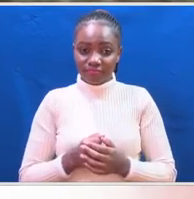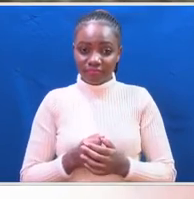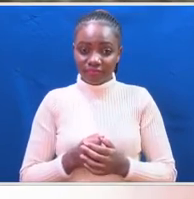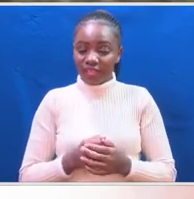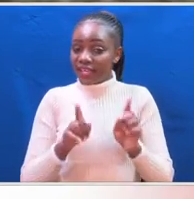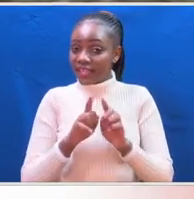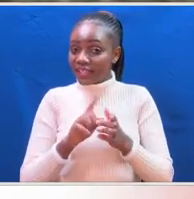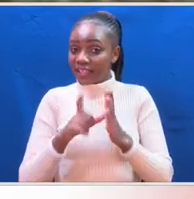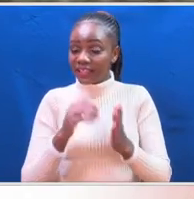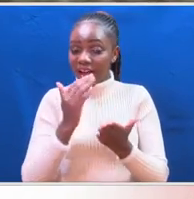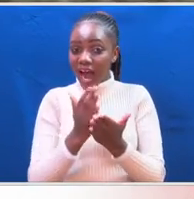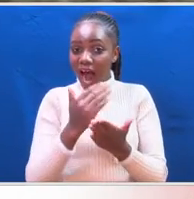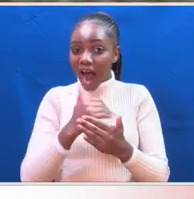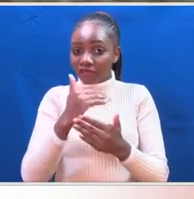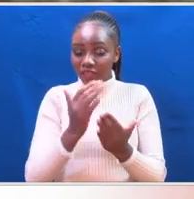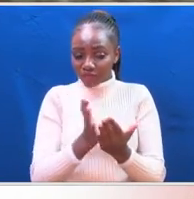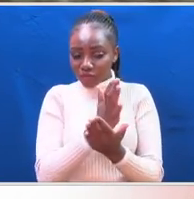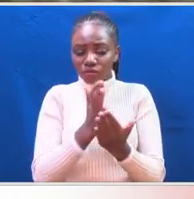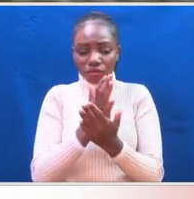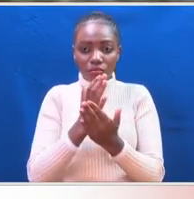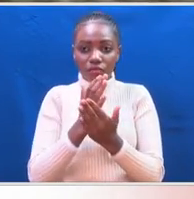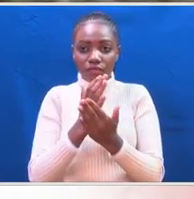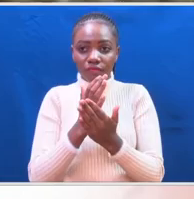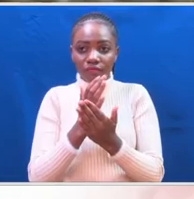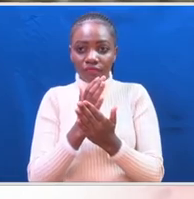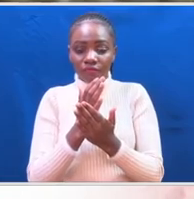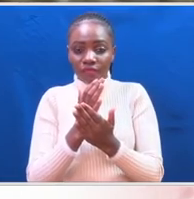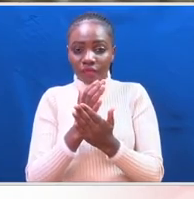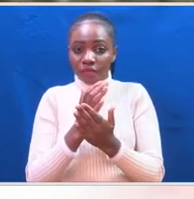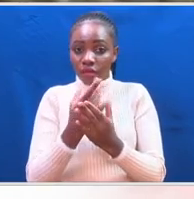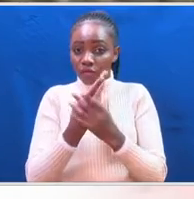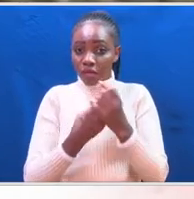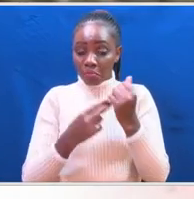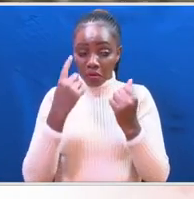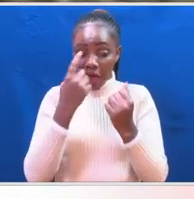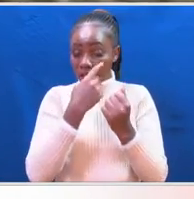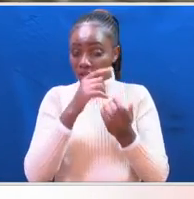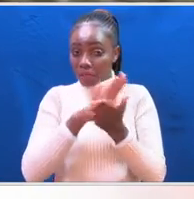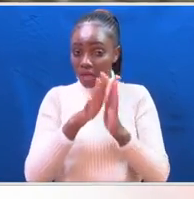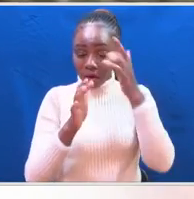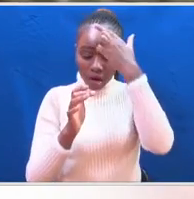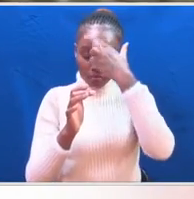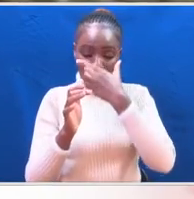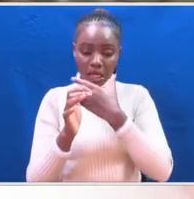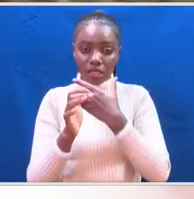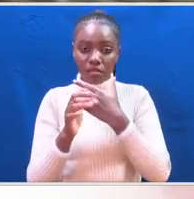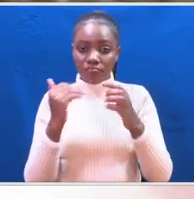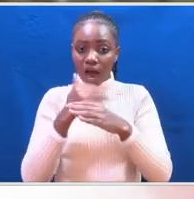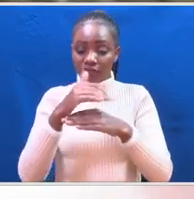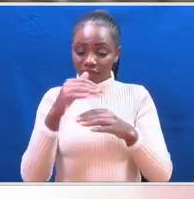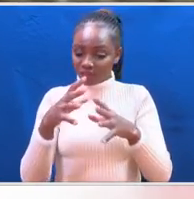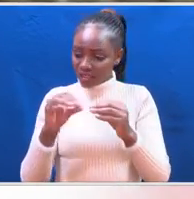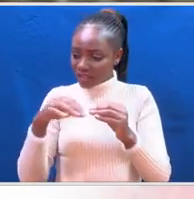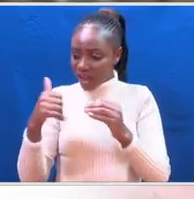Baraka ya kungolewa, ikasunwa, iyo ingine kakuche ikawa na si danayo ya catract. Wakati